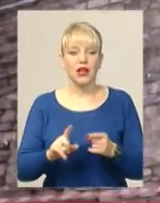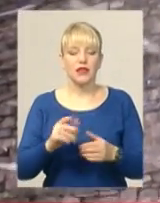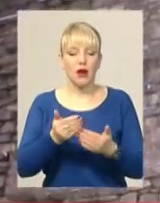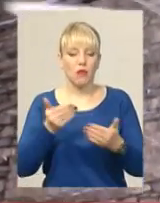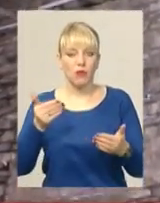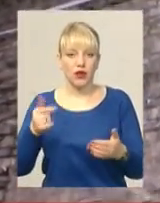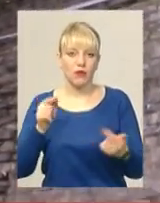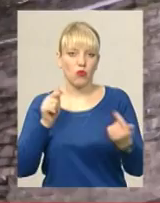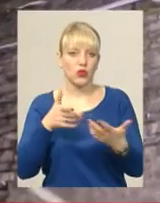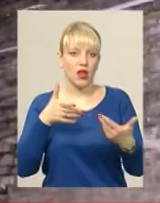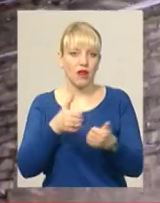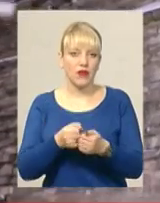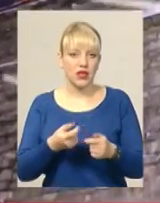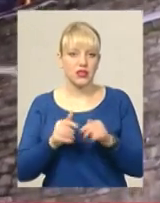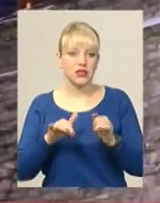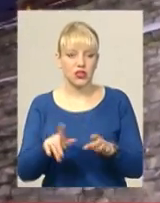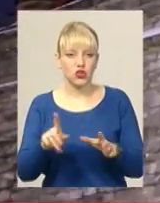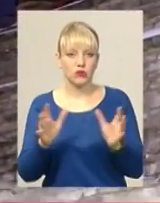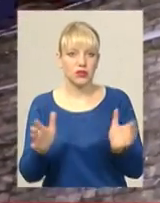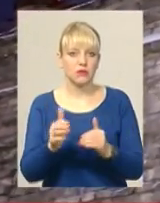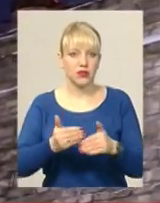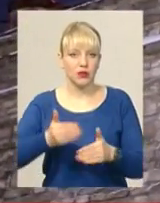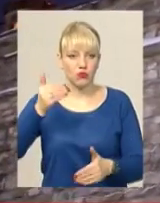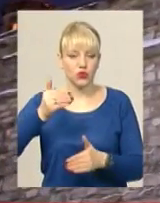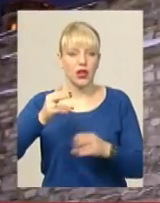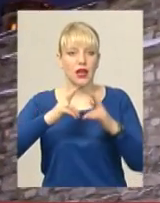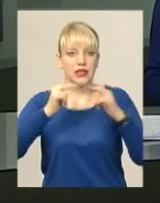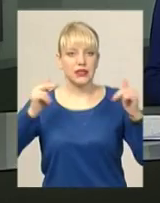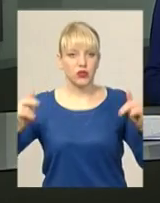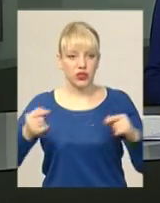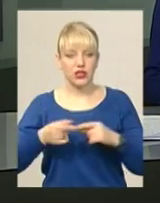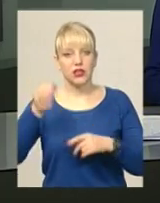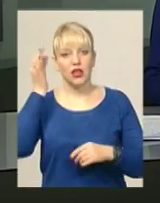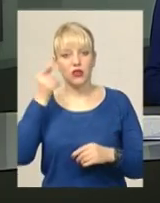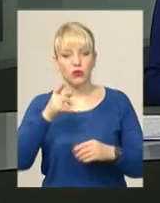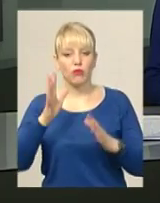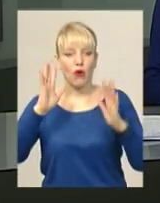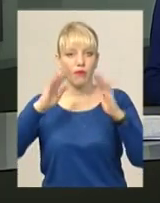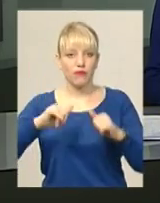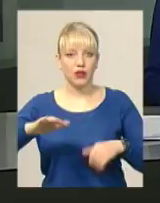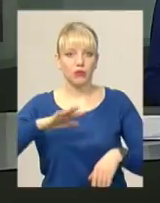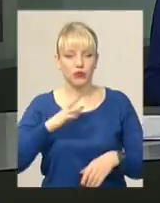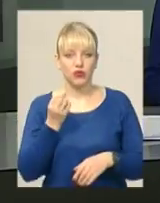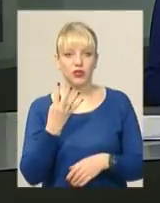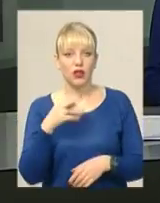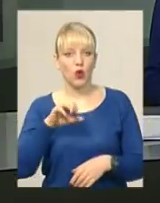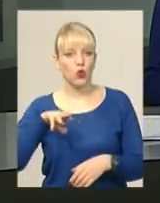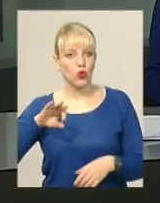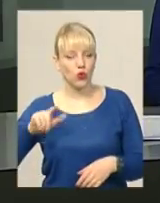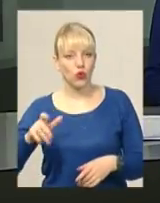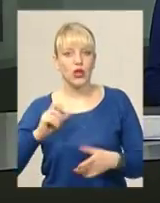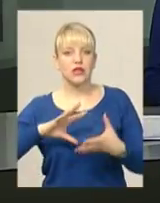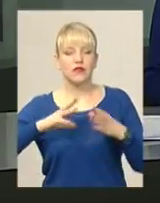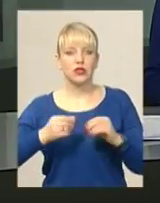заходи, аби зберегти частину муру північного бастіону Старої фортеці. Нагадаю, його обвал стався 14 лютого. За